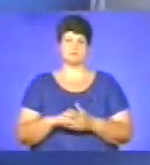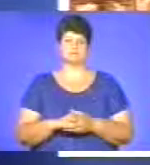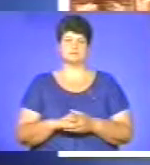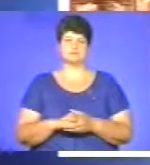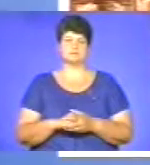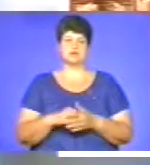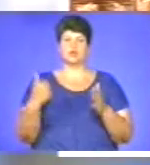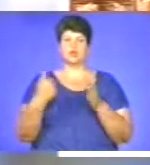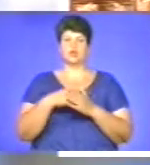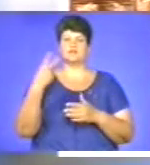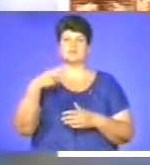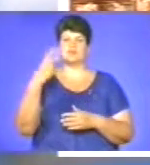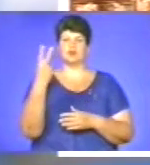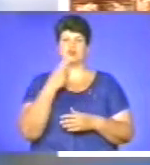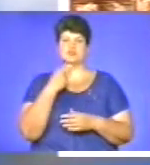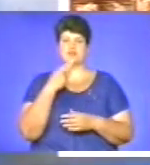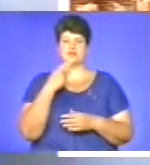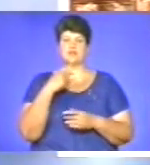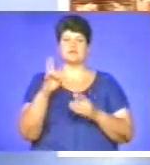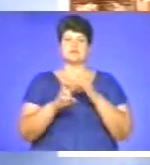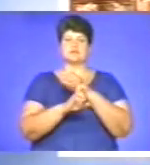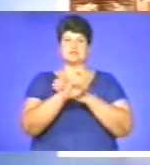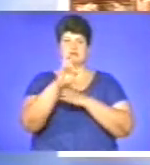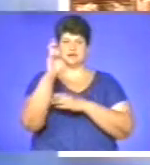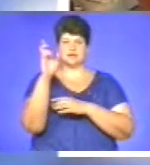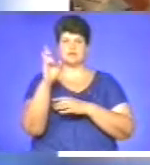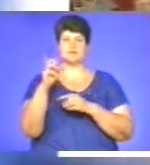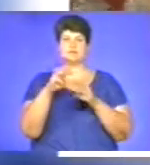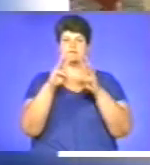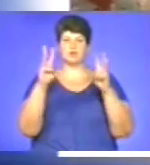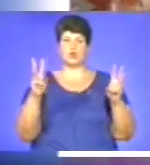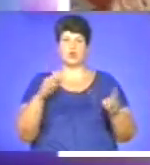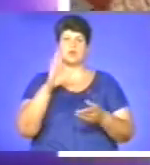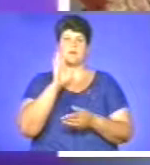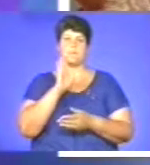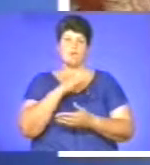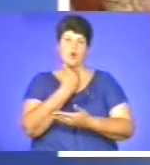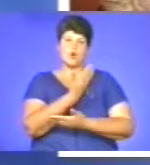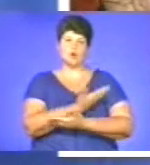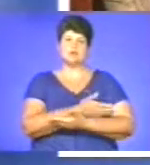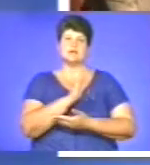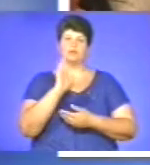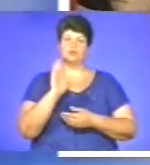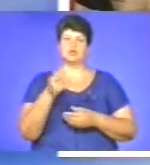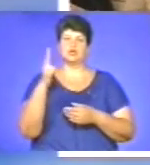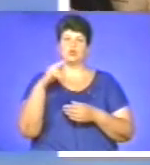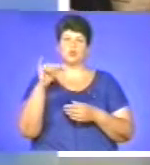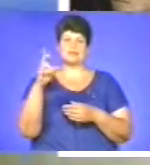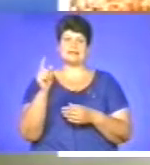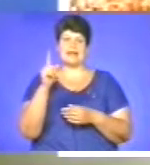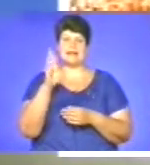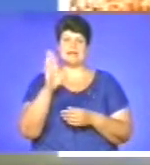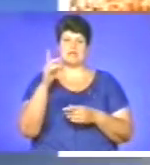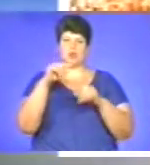До 22 червня у храмі Різдва Пресвятої Богородиці Тернополя перебуватиме Дубинська ікона Божої Матері.